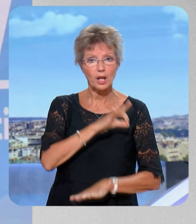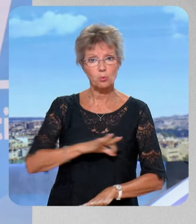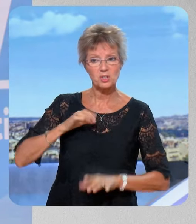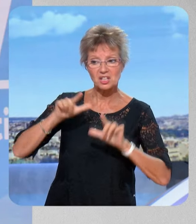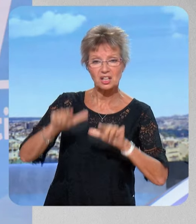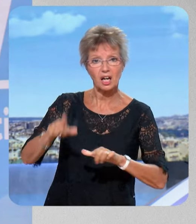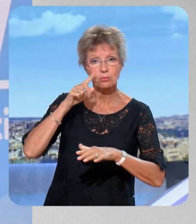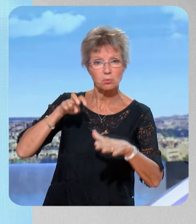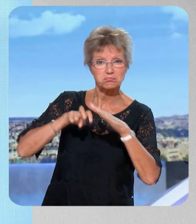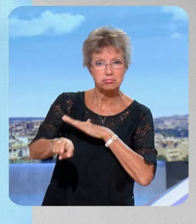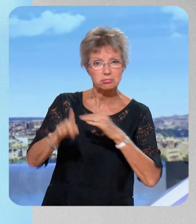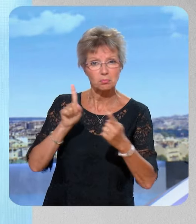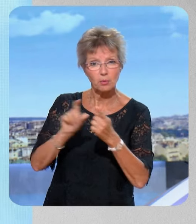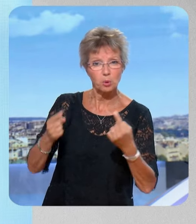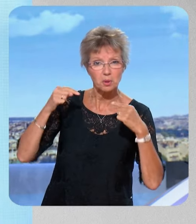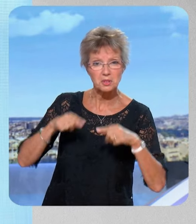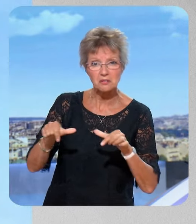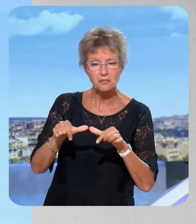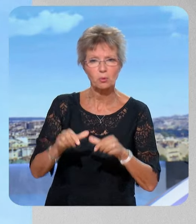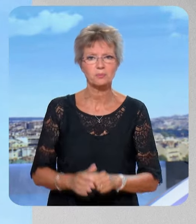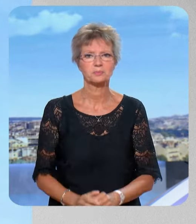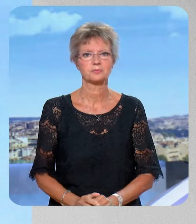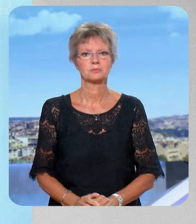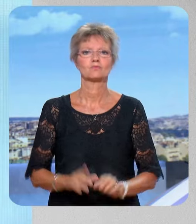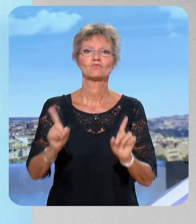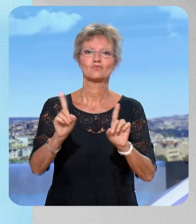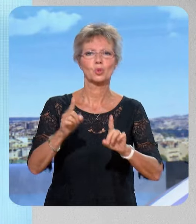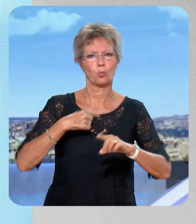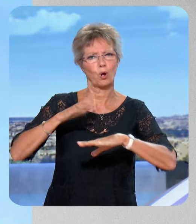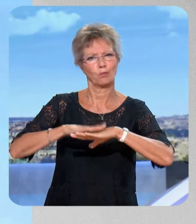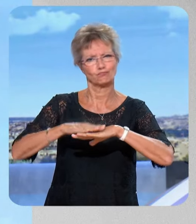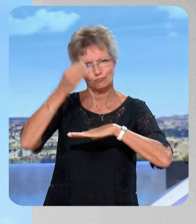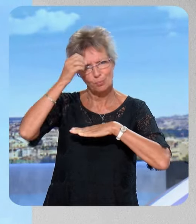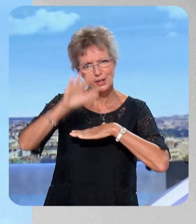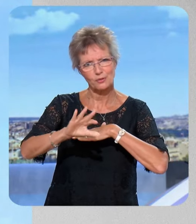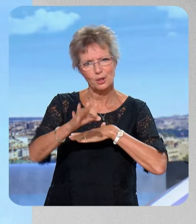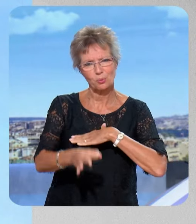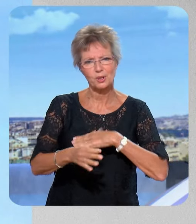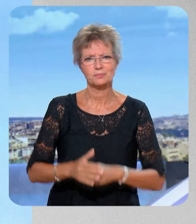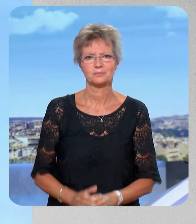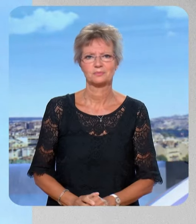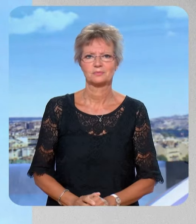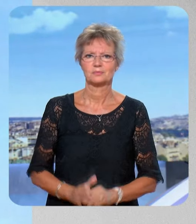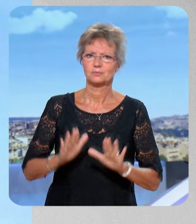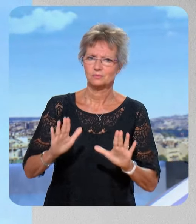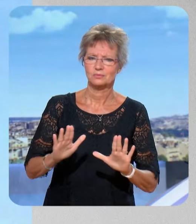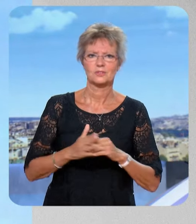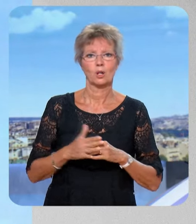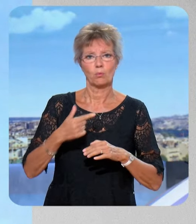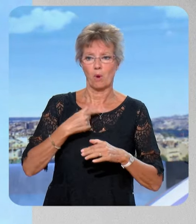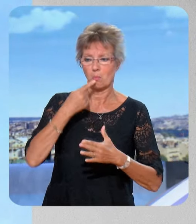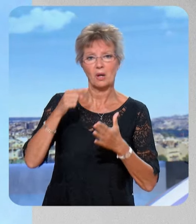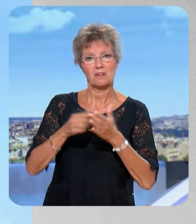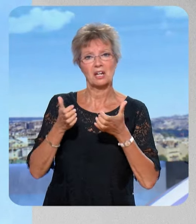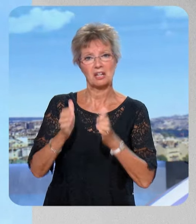attendre ? Vous allez tenter de passer un peu en force ? On préviendra. Non, non. On préviendra. préviendra. Très franchement, moi, je préférerais éviter. Je